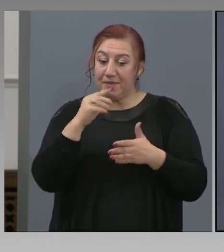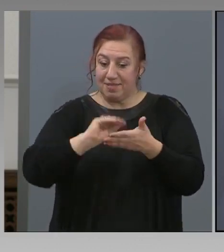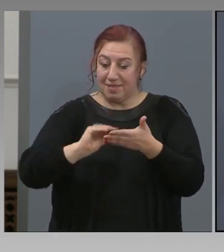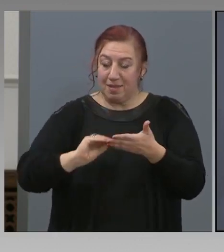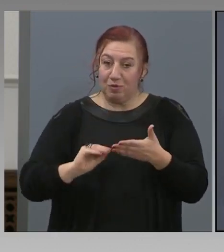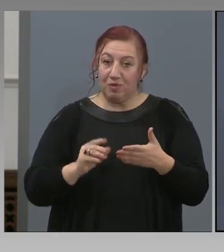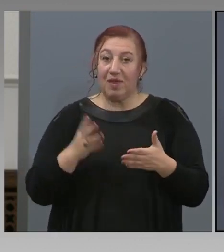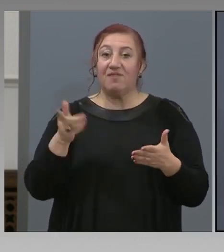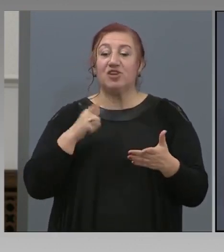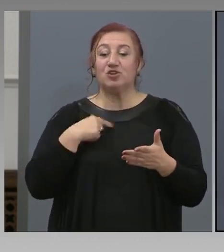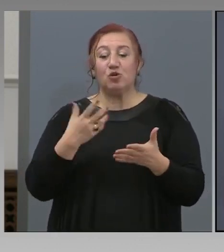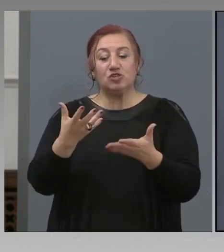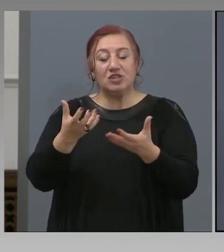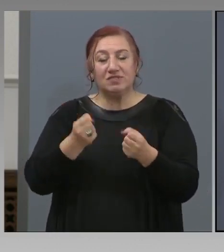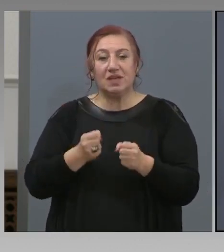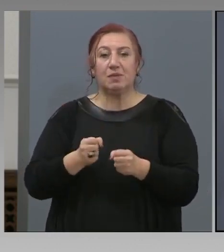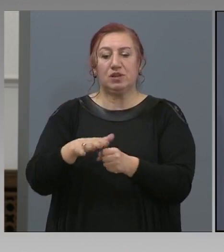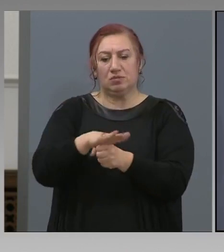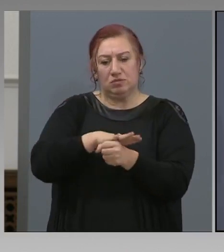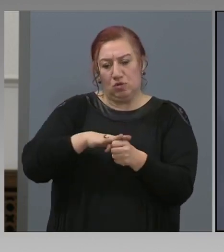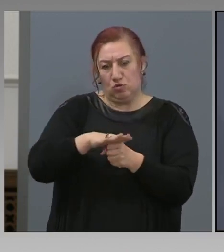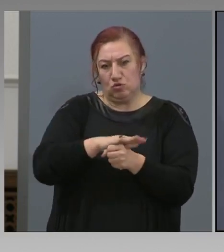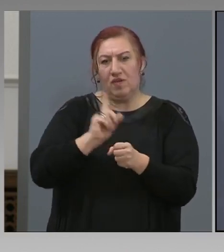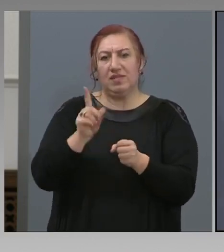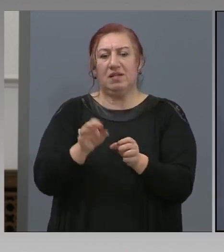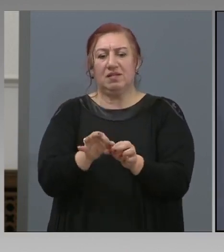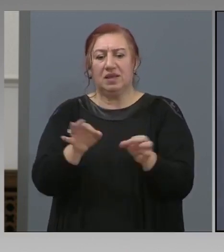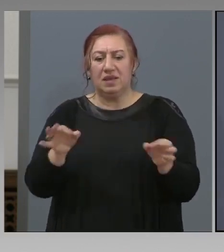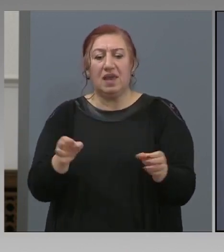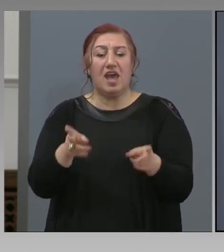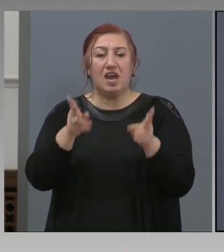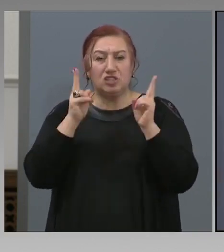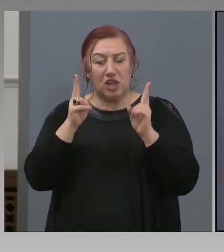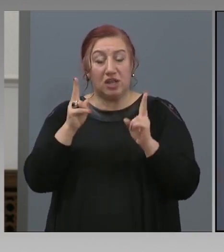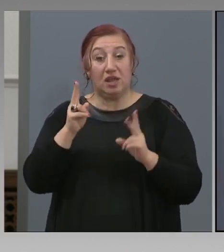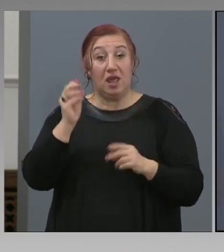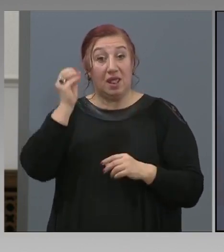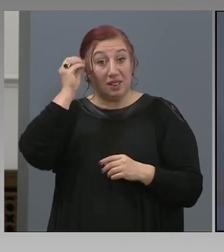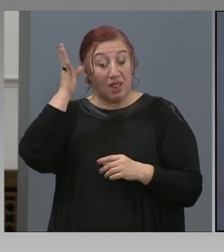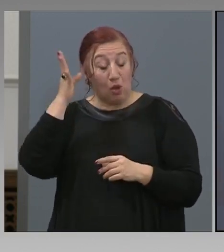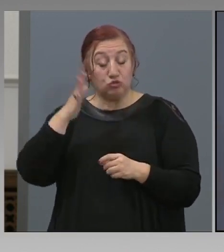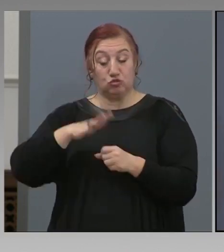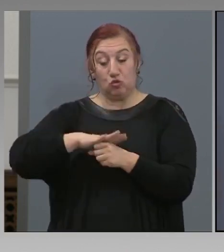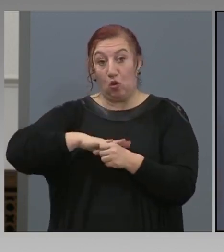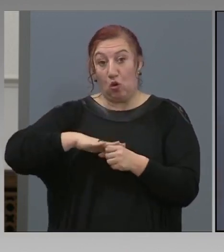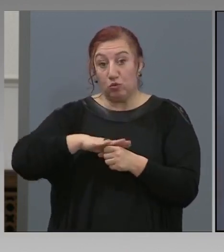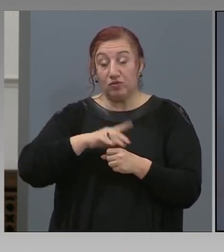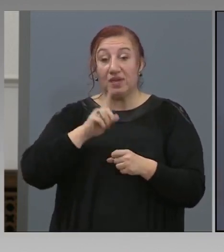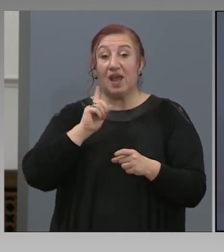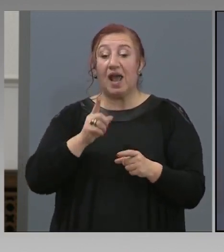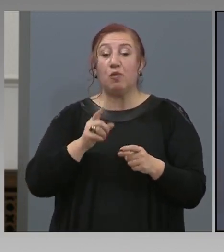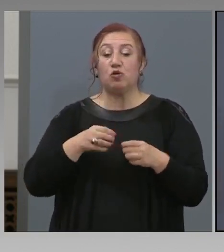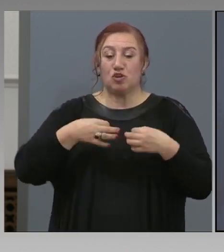могат да се взимат напълно обосновани решения, научно обосновани, как могат да се разклават мерките в